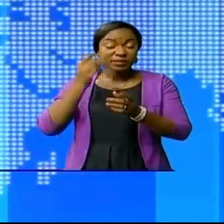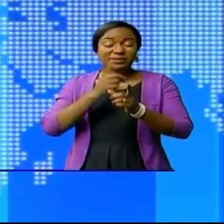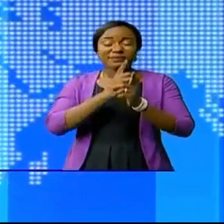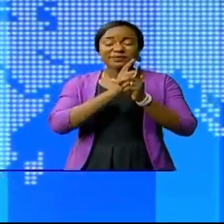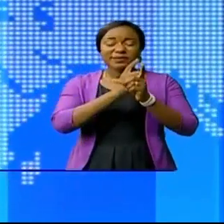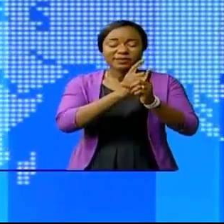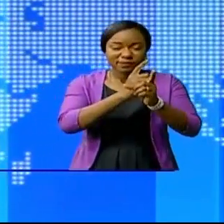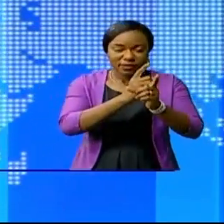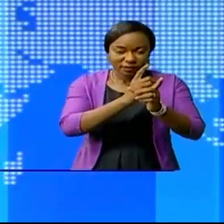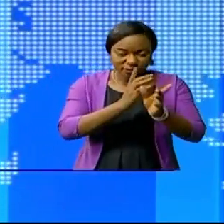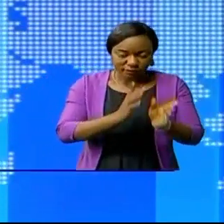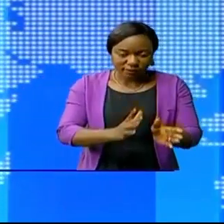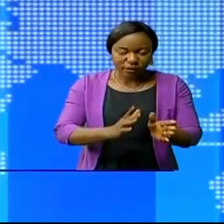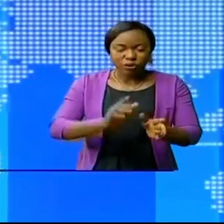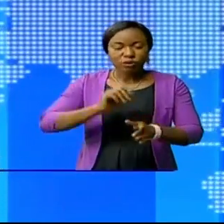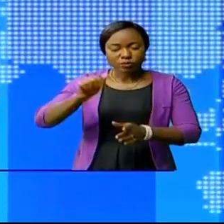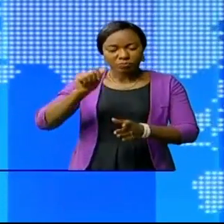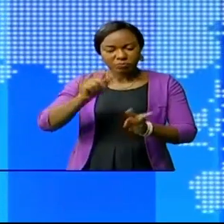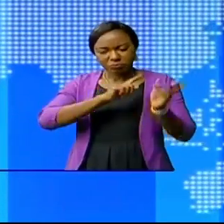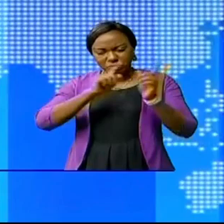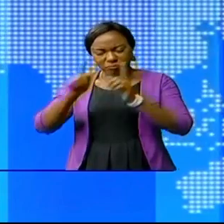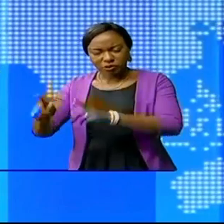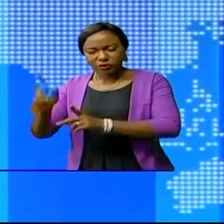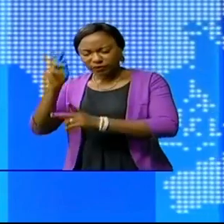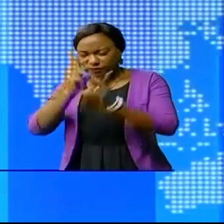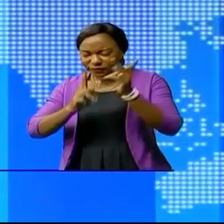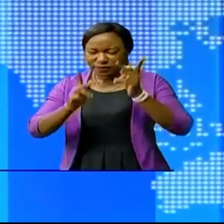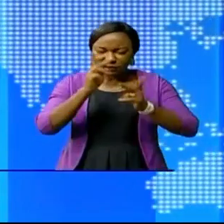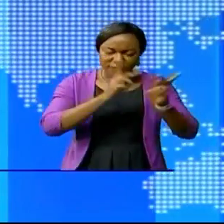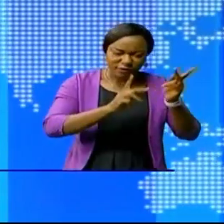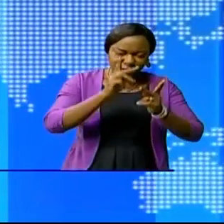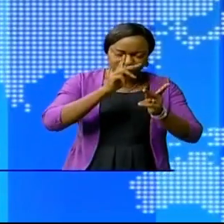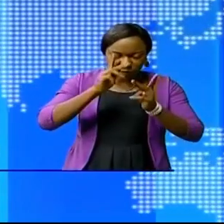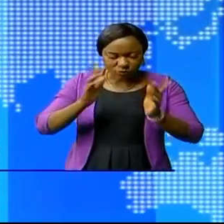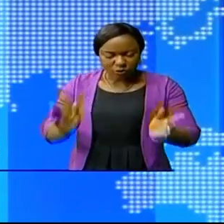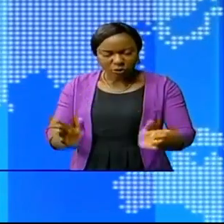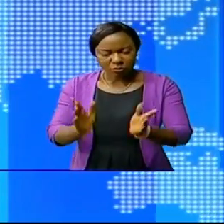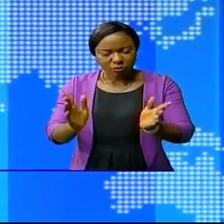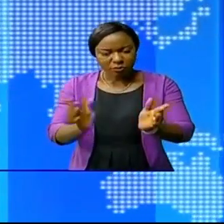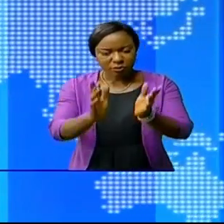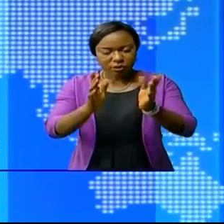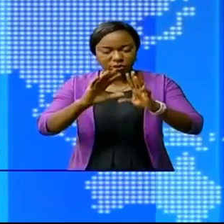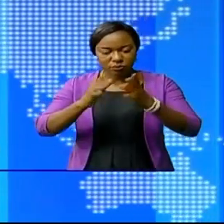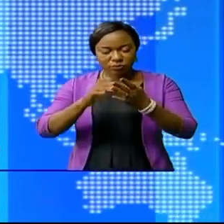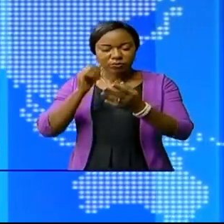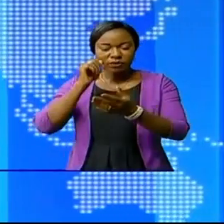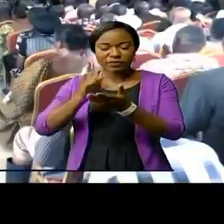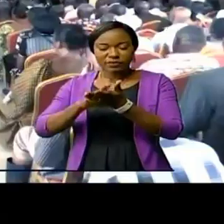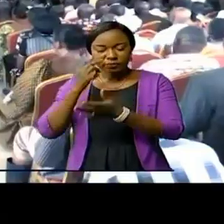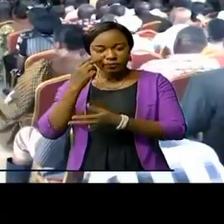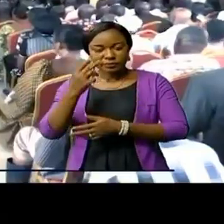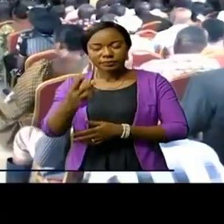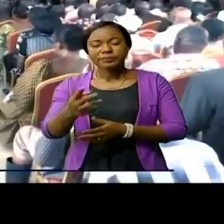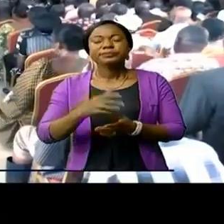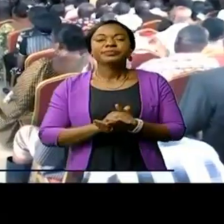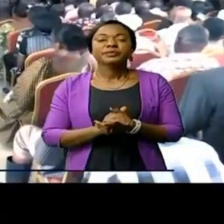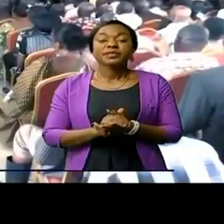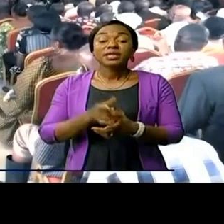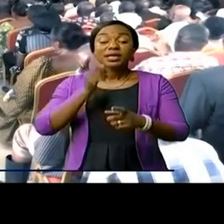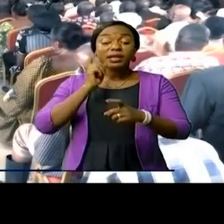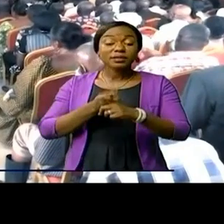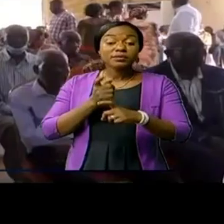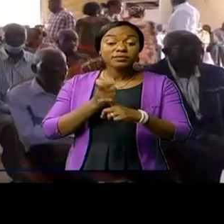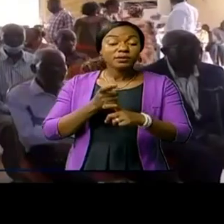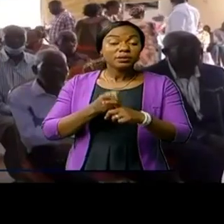Défense avec ces derniers lors d'une visite de réconfort. Reportage Jean Dibout. Les difficultés